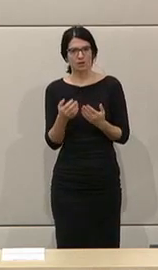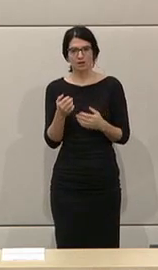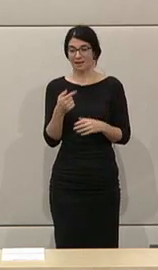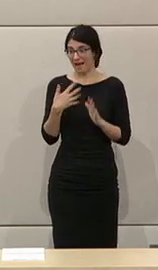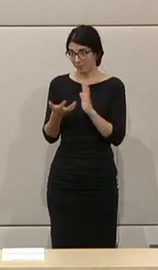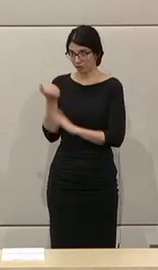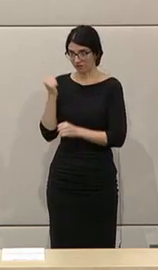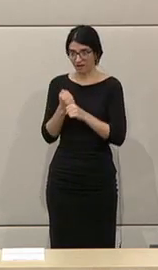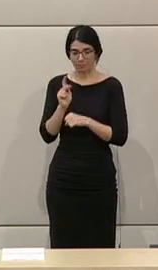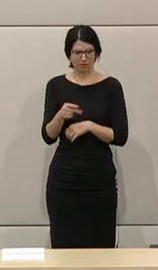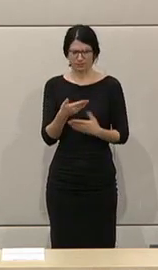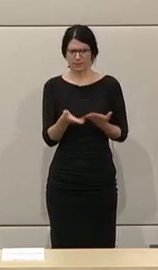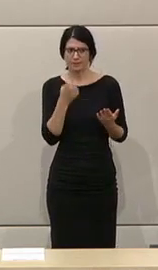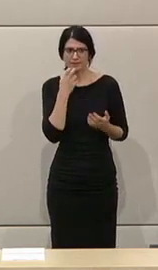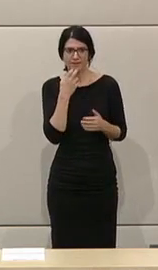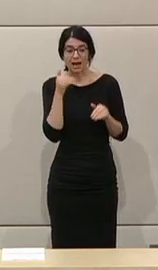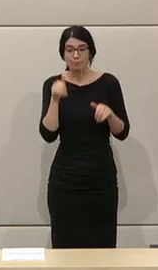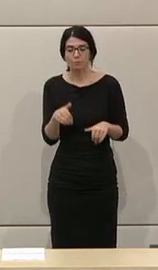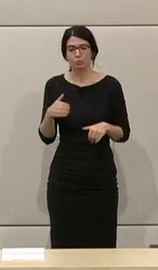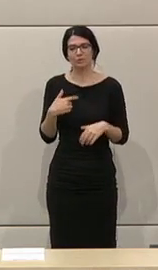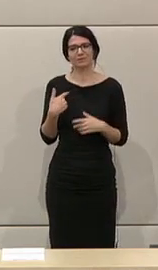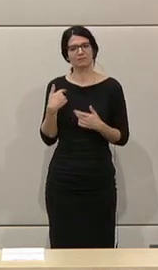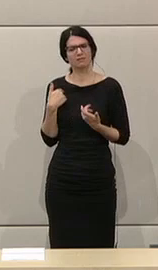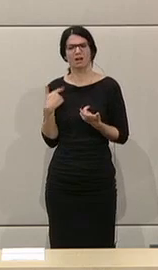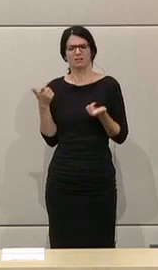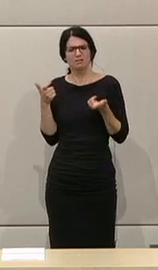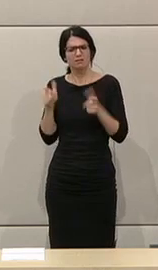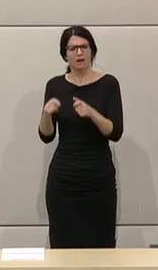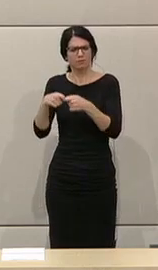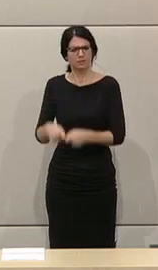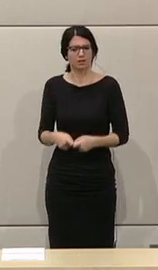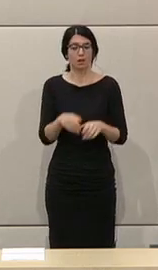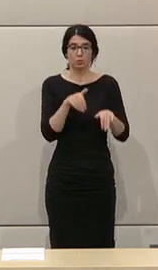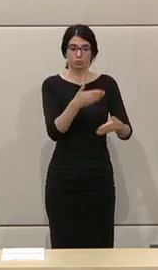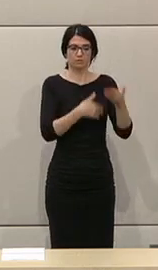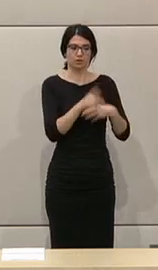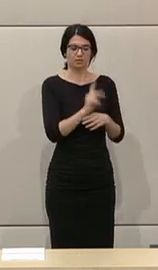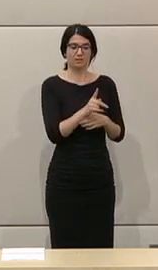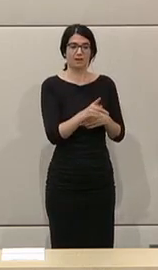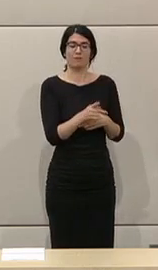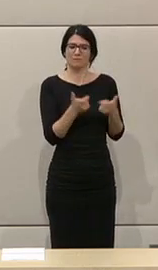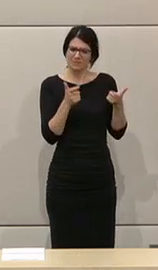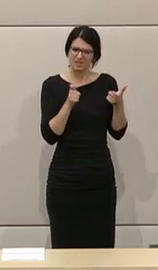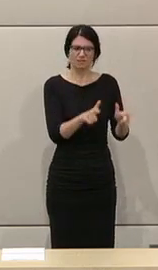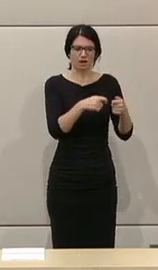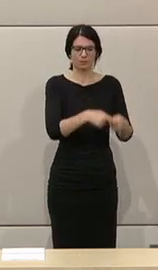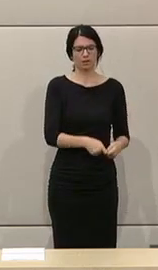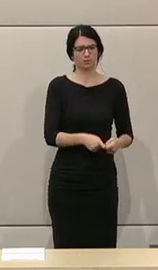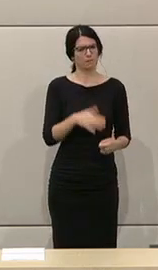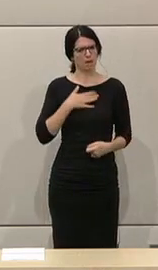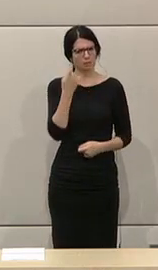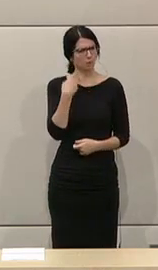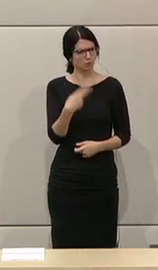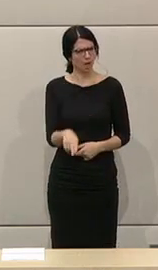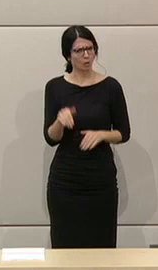die Abschaffung der Arbeiterkammer, aber muss man Zwangsmitglied sein? Muss man das sein? Muss man in der Wirtschaftskammer Zwangsmitglied sein? Ich bin der Meinung, nein. Und